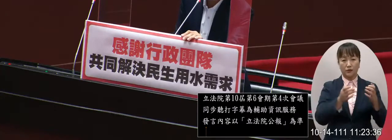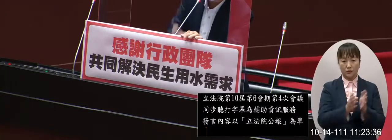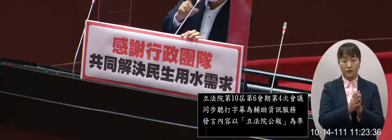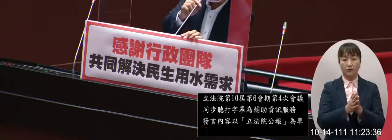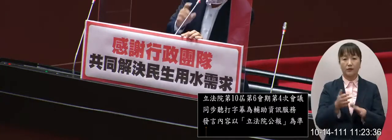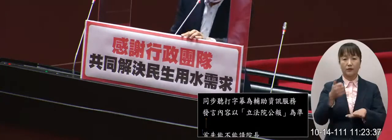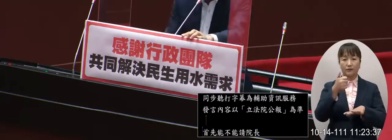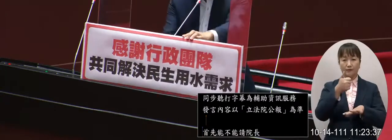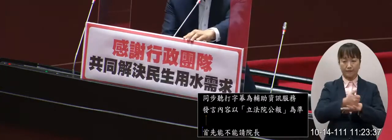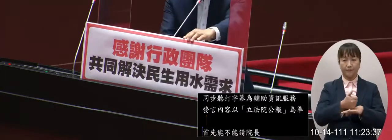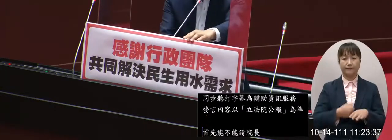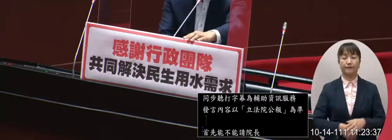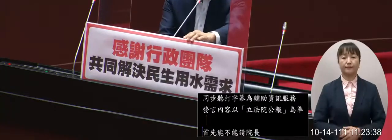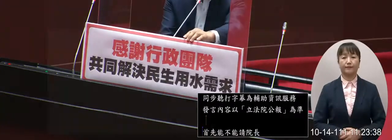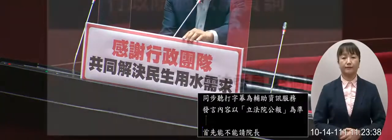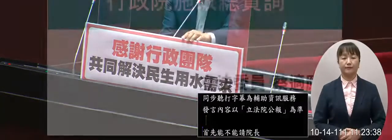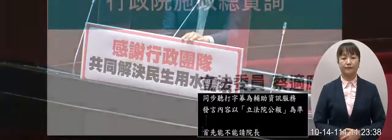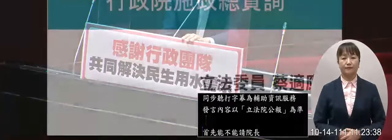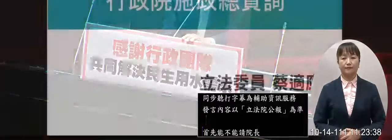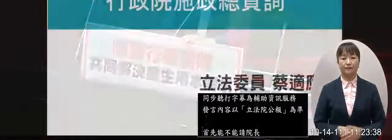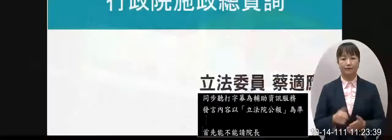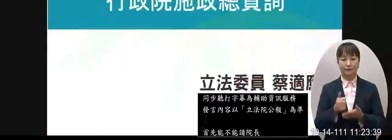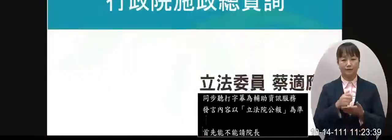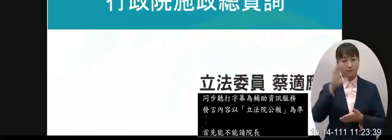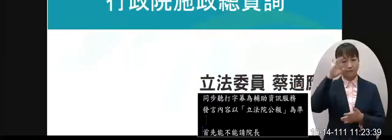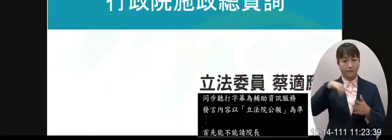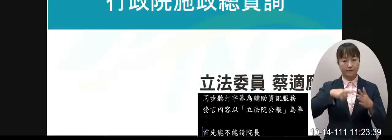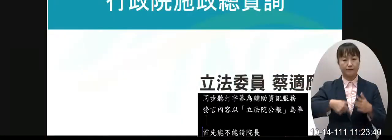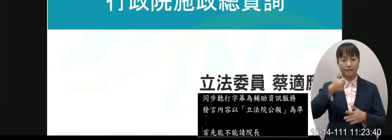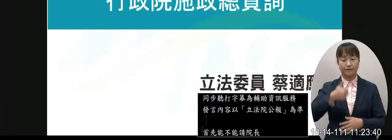舅貝勳談謝謝好 蘇院長請